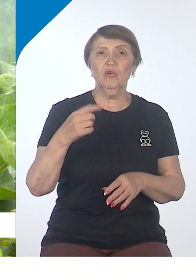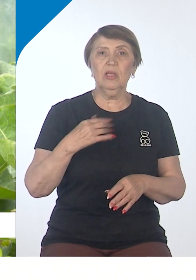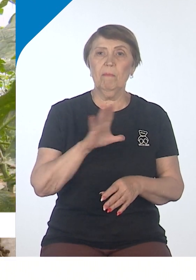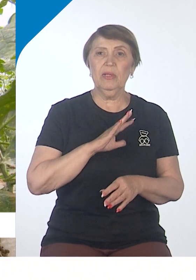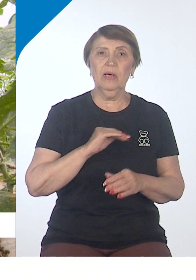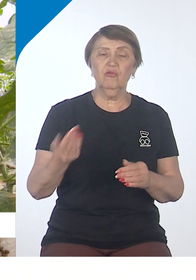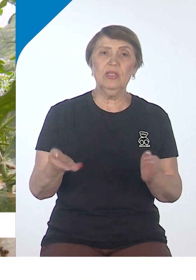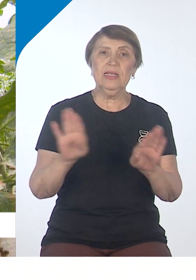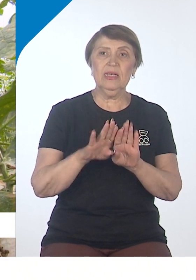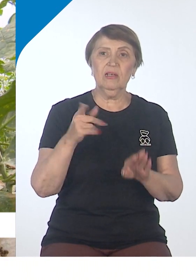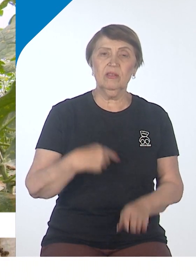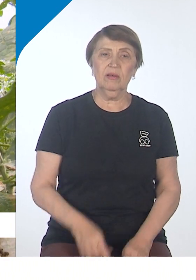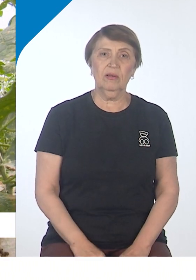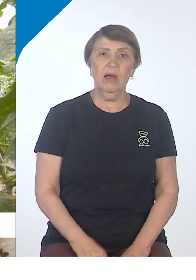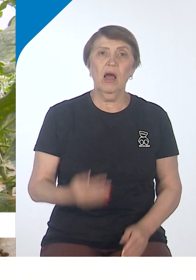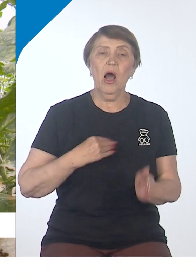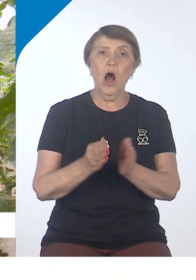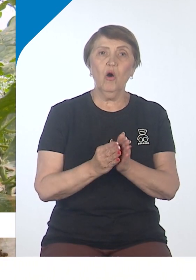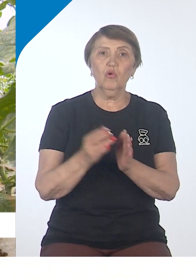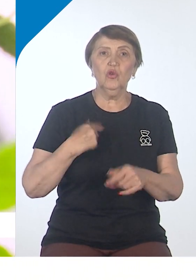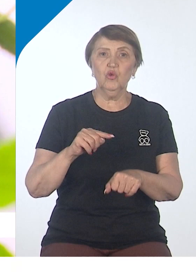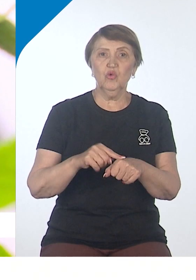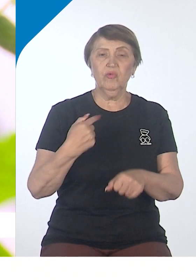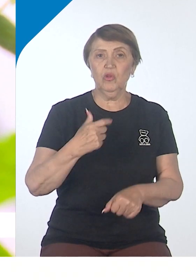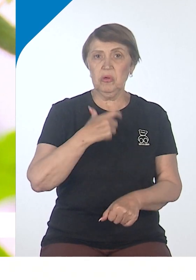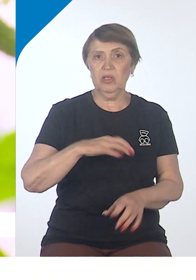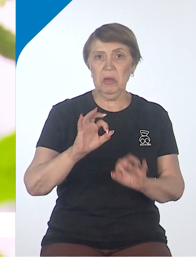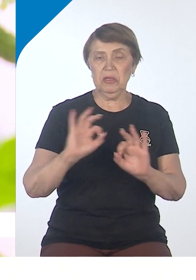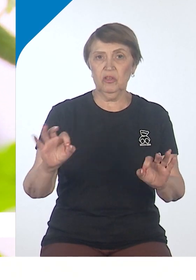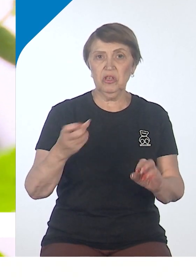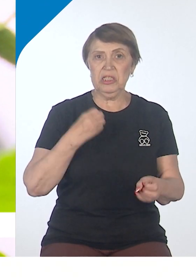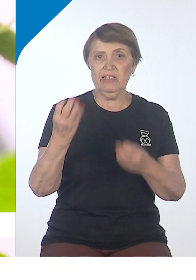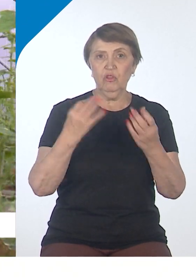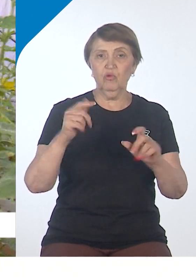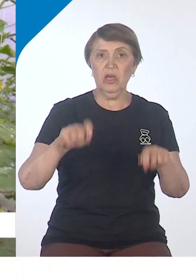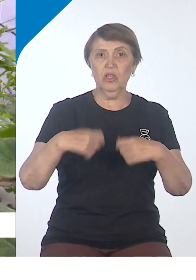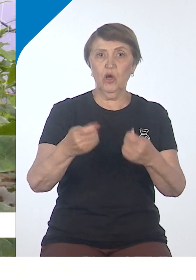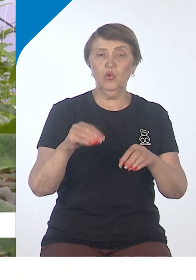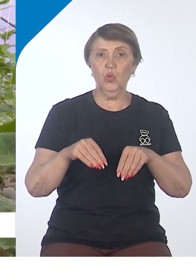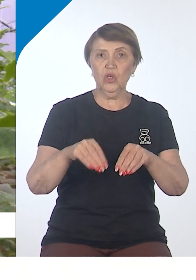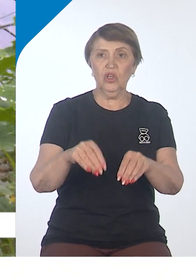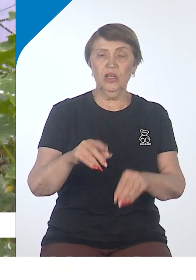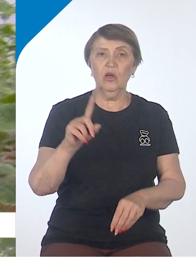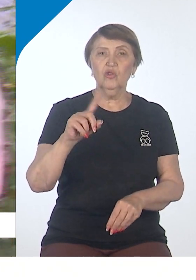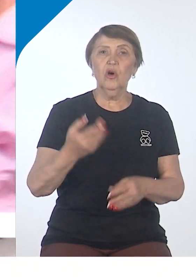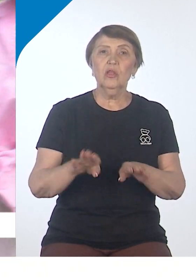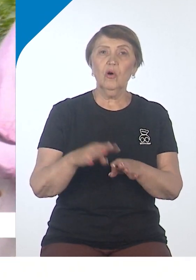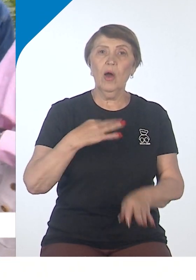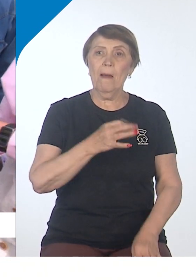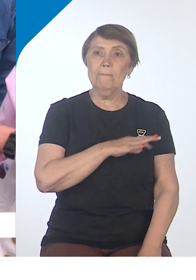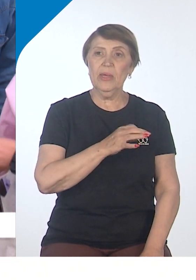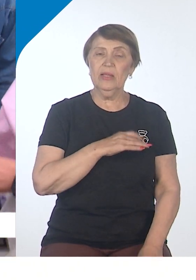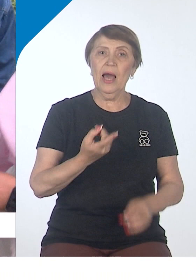пришлось высаживать дважды. А вот огурцы чувствуют себя превосходно. Цветут и дают урожай. А вот это белое, что это такое? Это